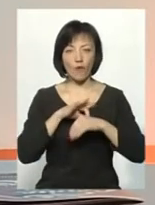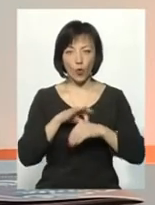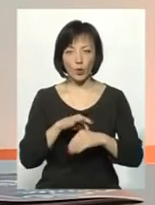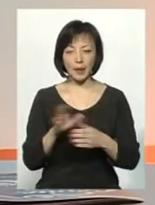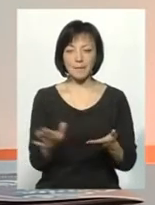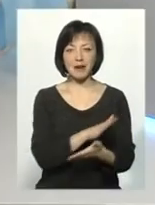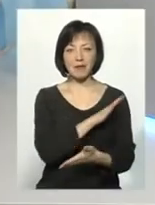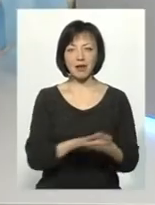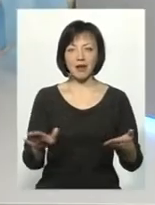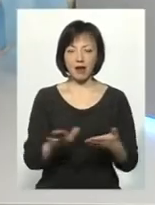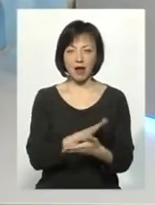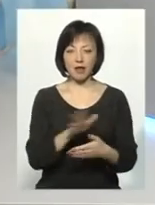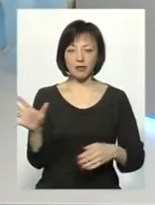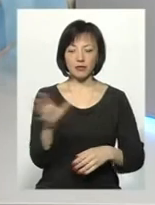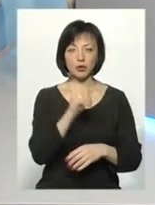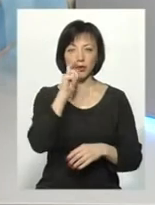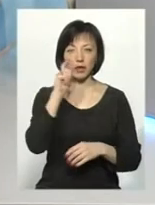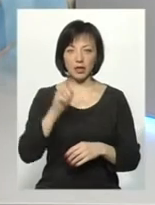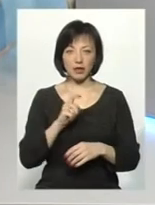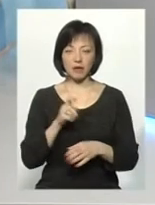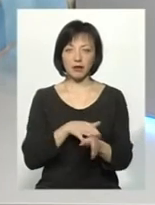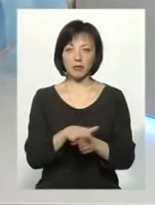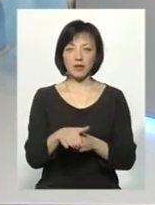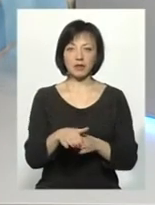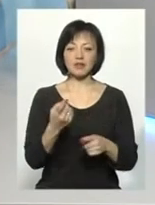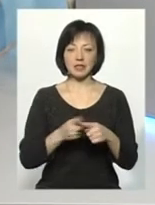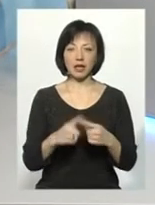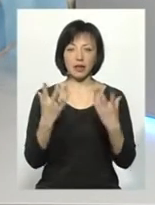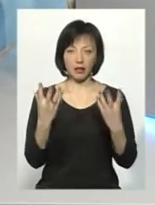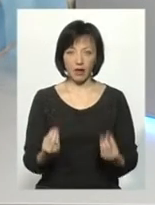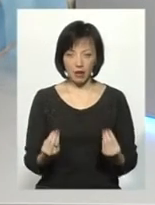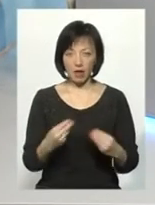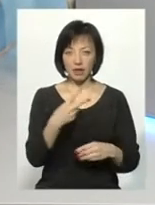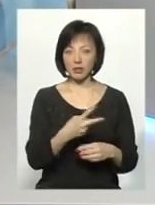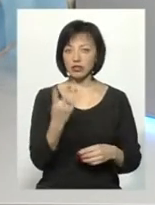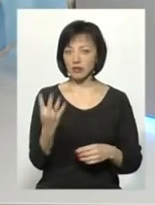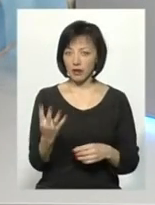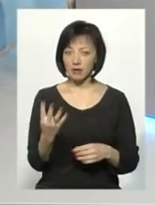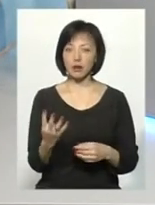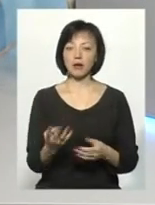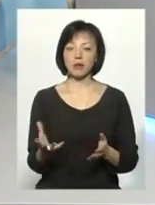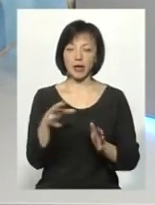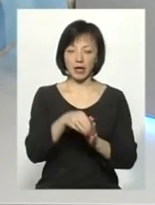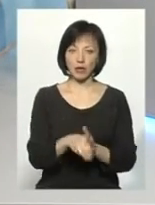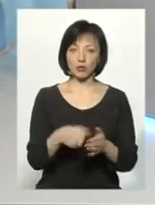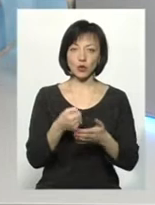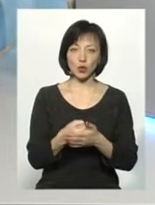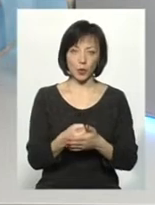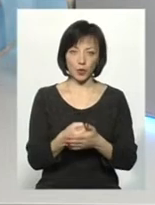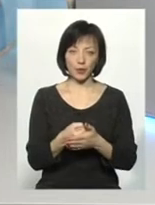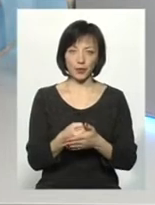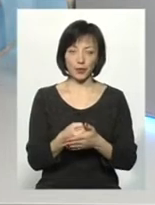прибирання по всій Україні. Воно відбувається саме в цей день. А 24-го ми приєднуємося до